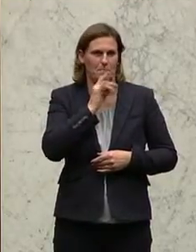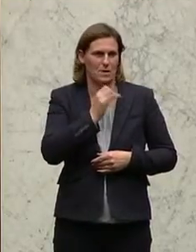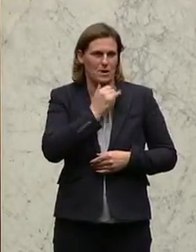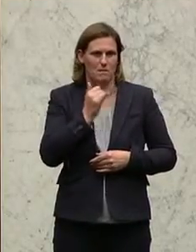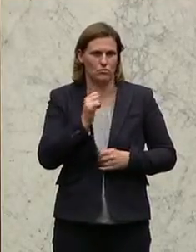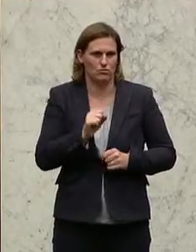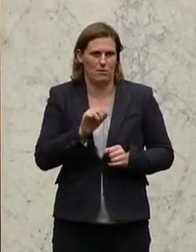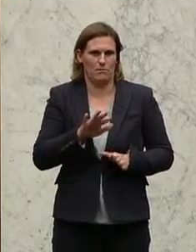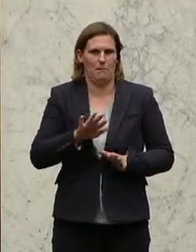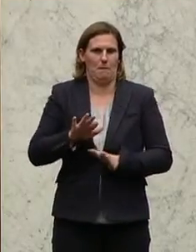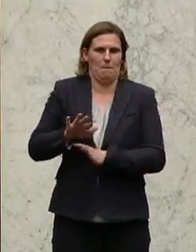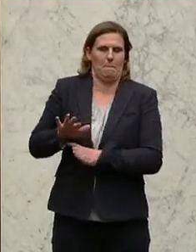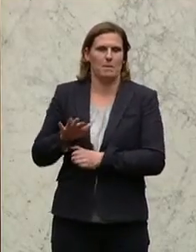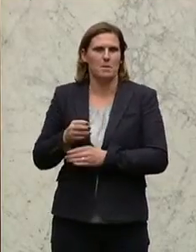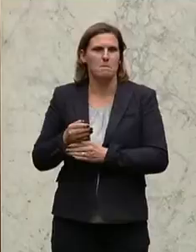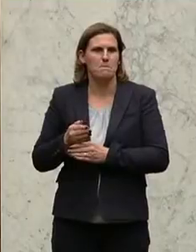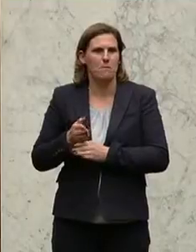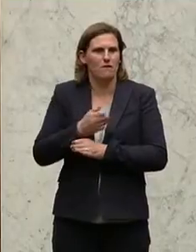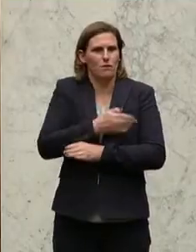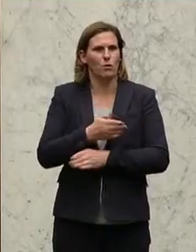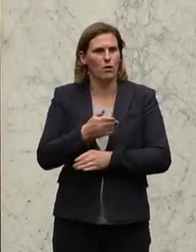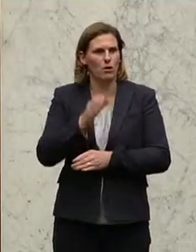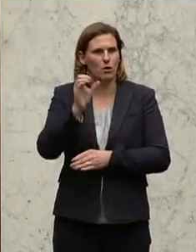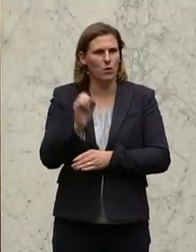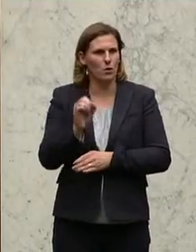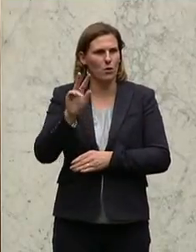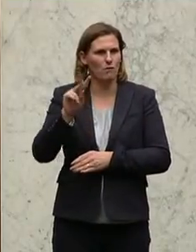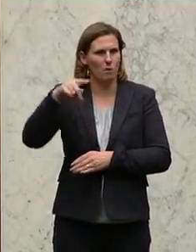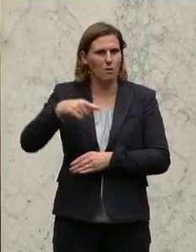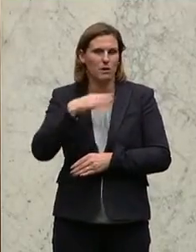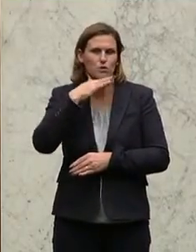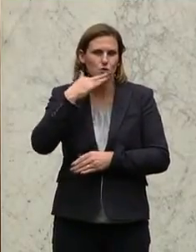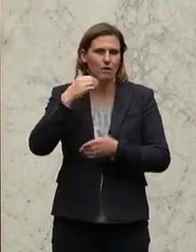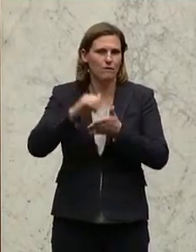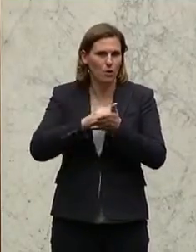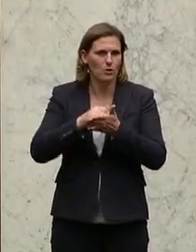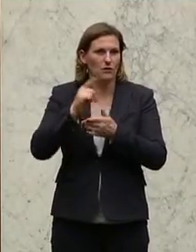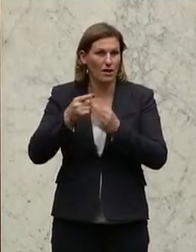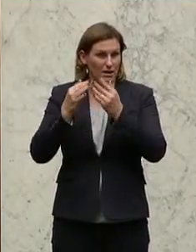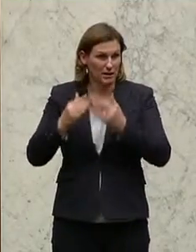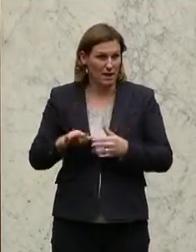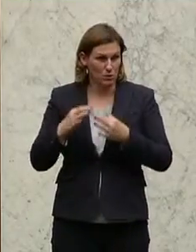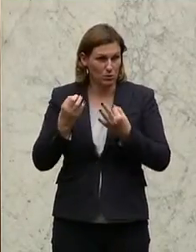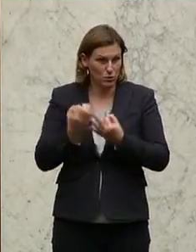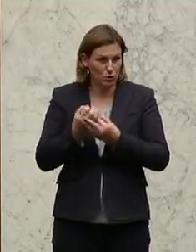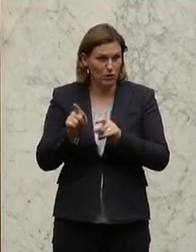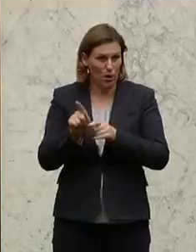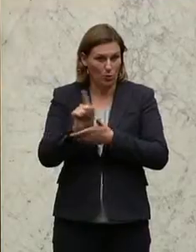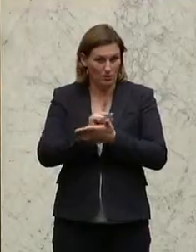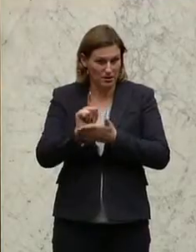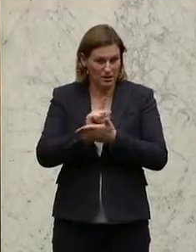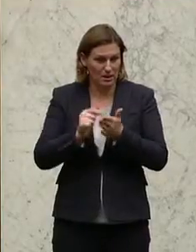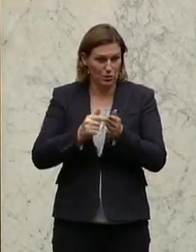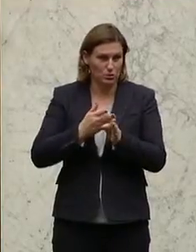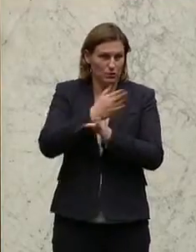Und bevor sich die ÖVP zu früh freut, wenn der Bericht, also wenn der Rechnungshof die Zeitraum davor auch noch prüfen würde, dann haben wir